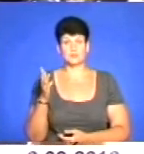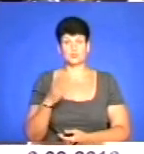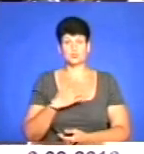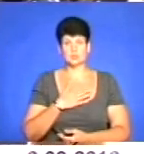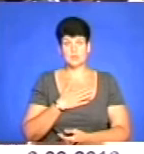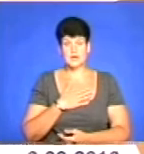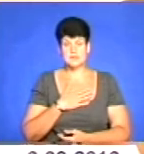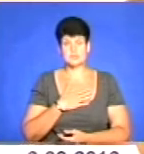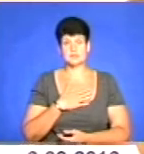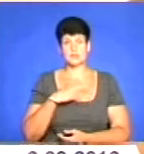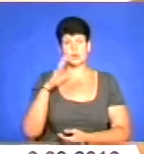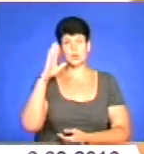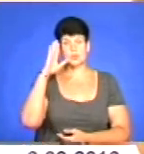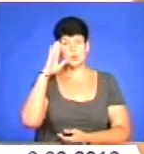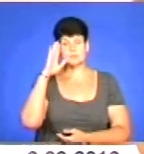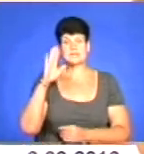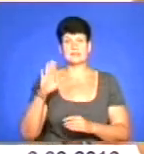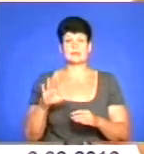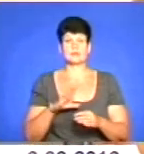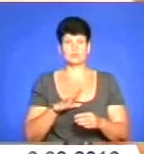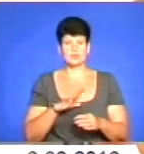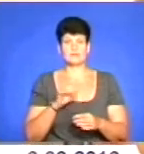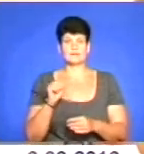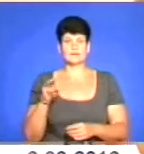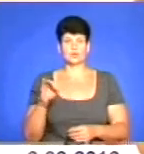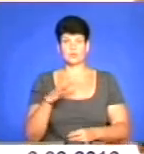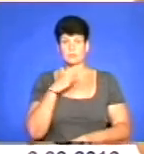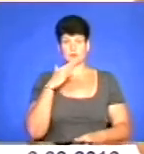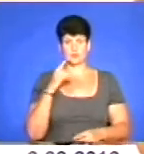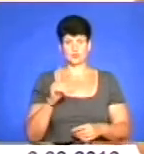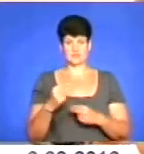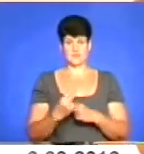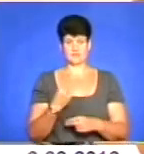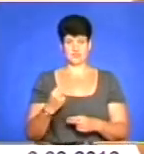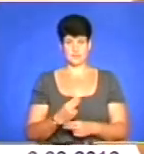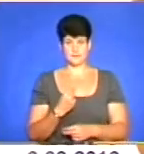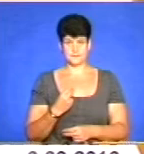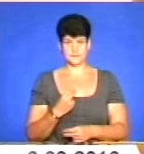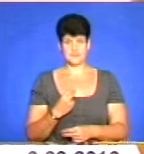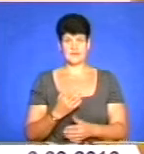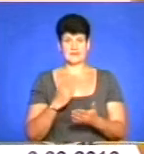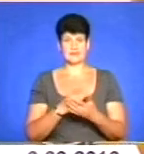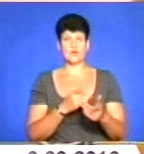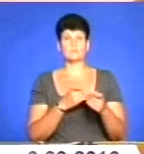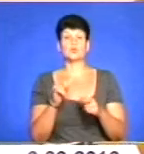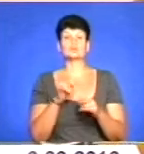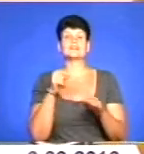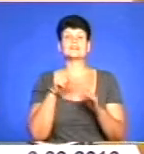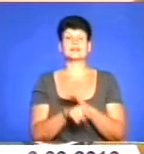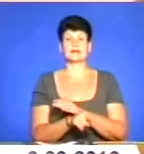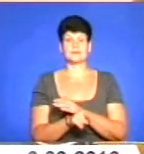хлопці, які пройшли АТО, багато чого навчили. От, йде обстріл, куди тікати?